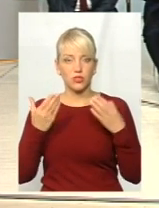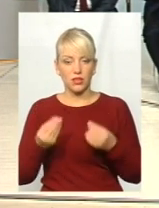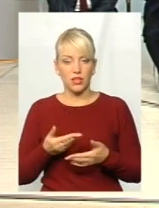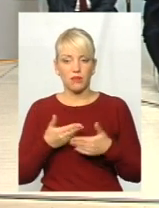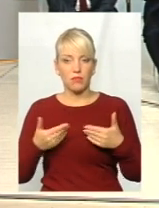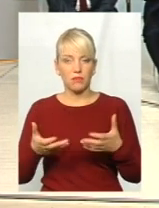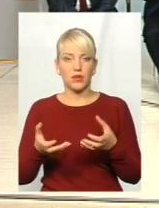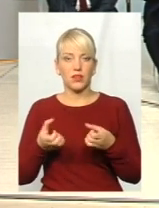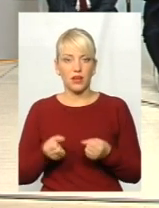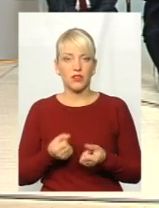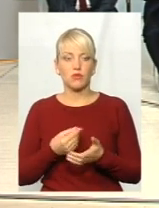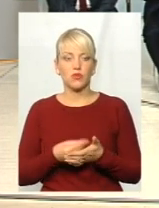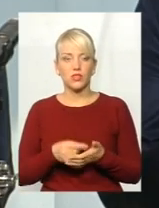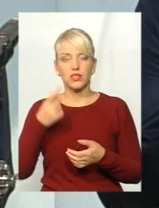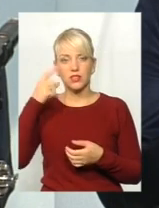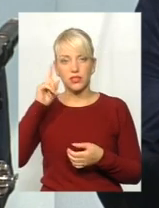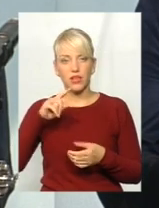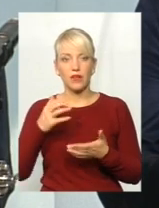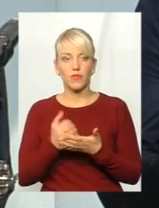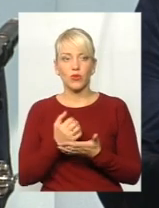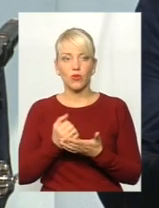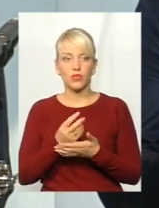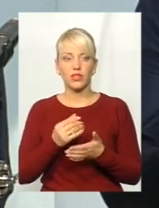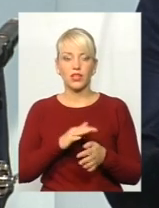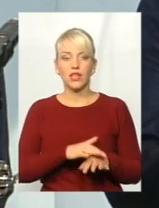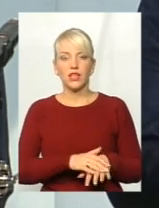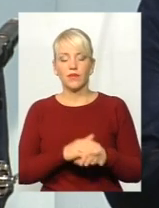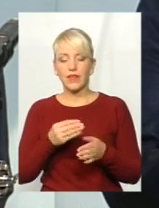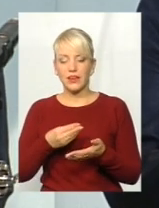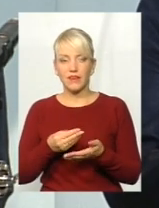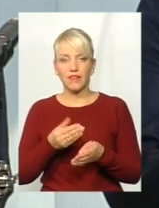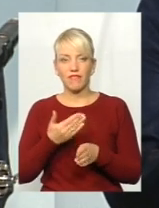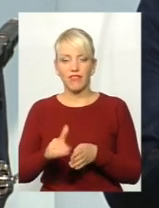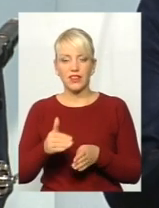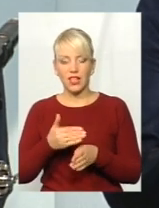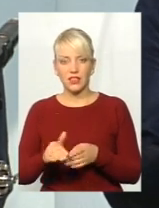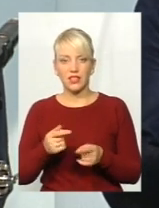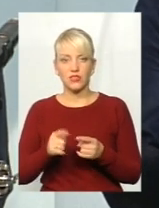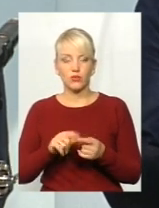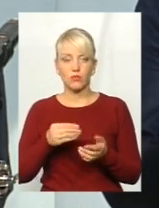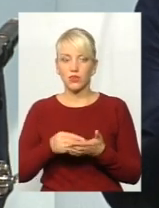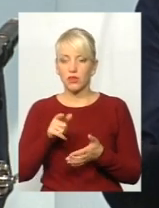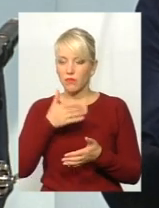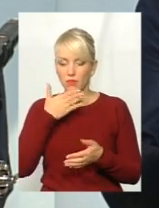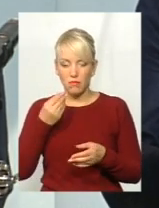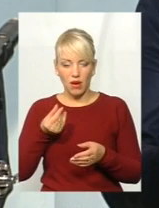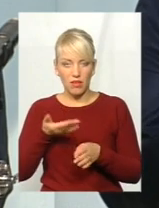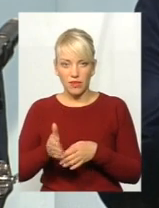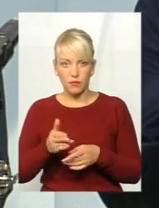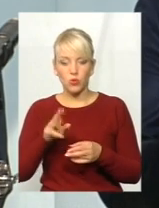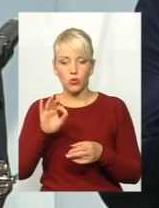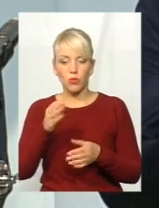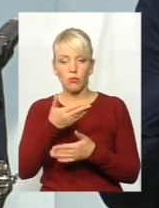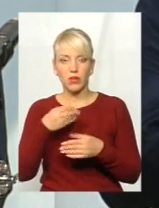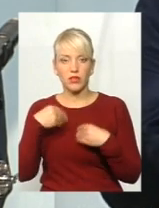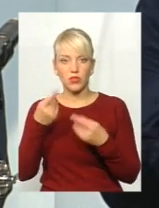бюджет і знаємо всі доходи і видатки бюджету, і там немає таких джерел, то ми ж, даючи такий запит,